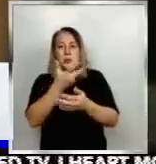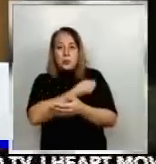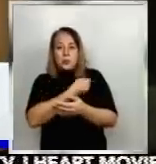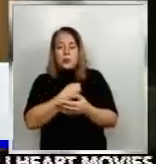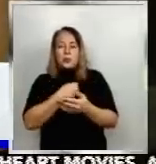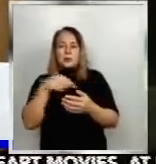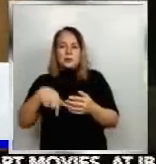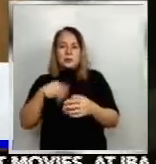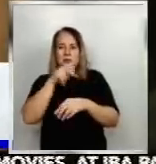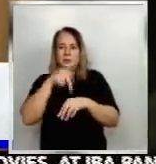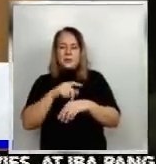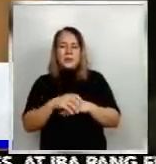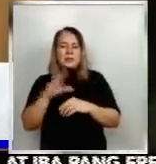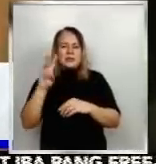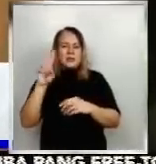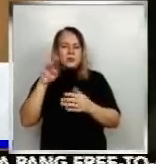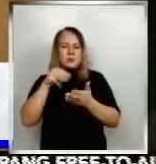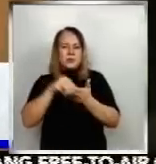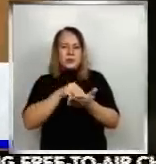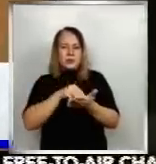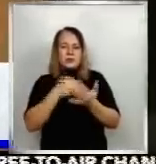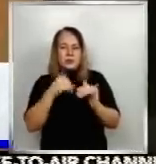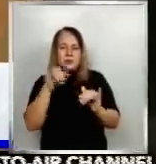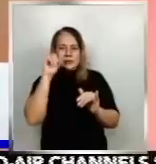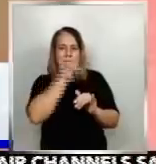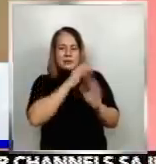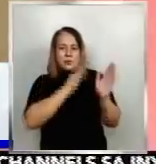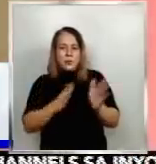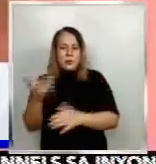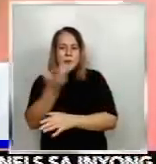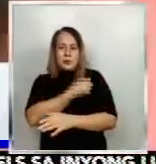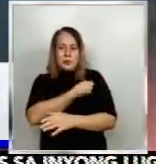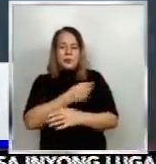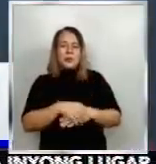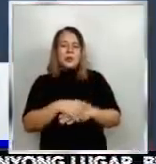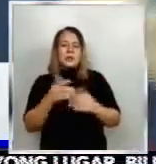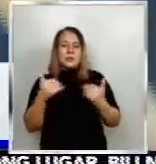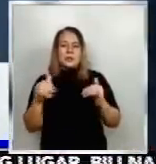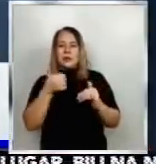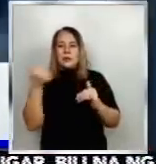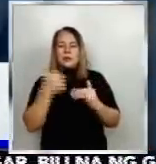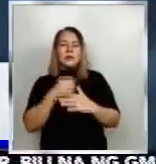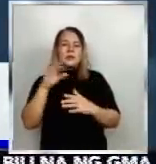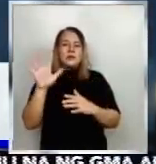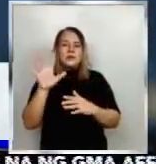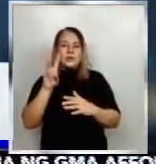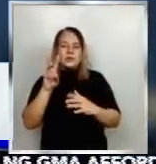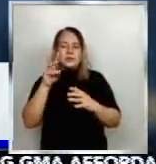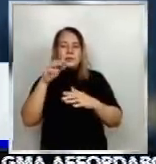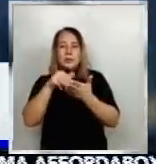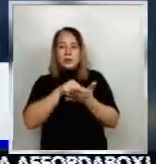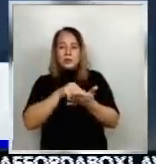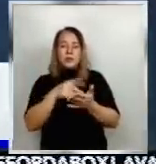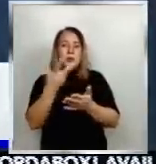Nasa 62 milyon doses pang araw, ang bakunang handang iturok ng bansa, habang nasa 56 milyon doses naman, ang parating ngayong